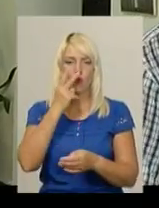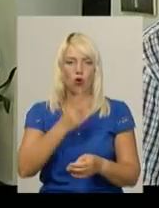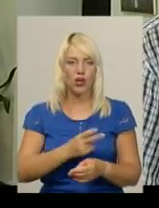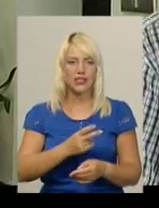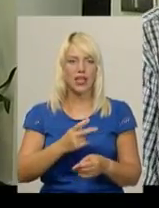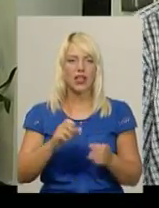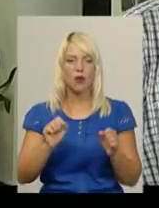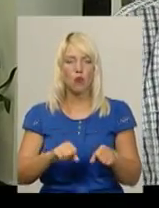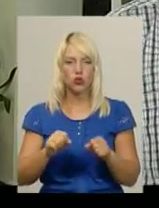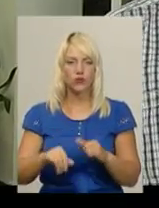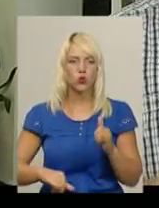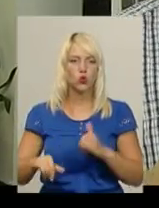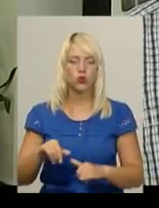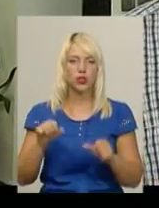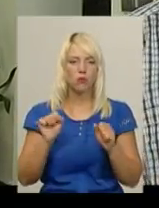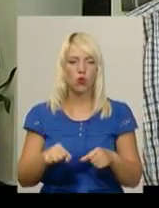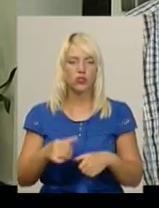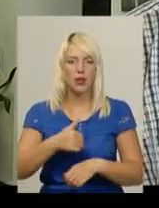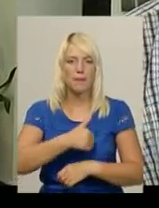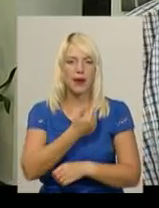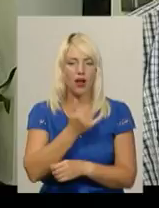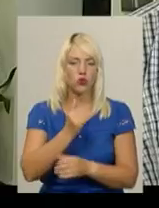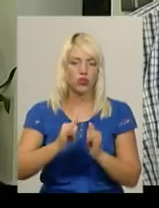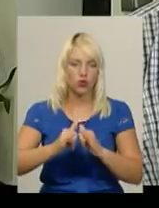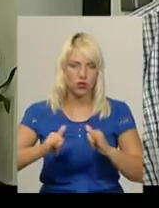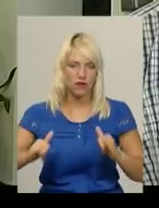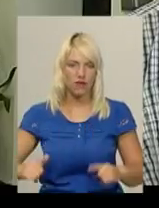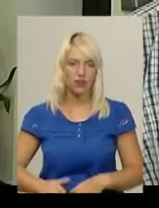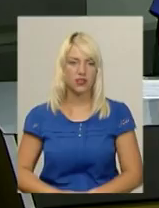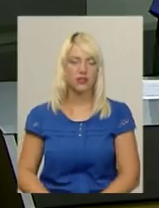можливості, куди можна прагнути і куди розвиватись.